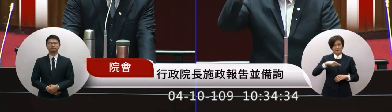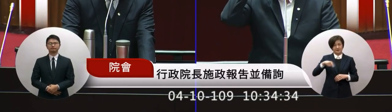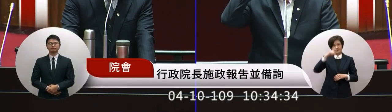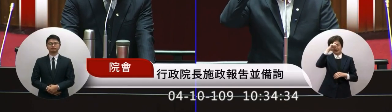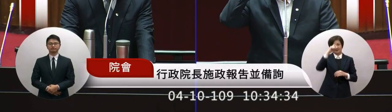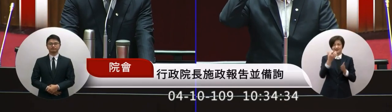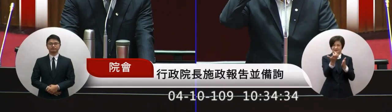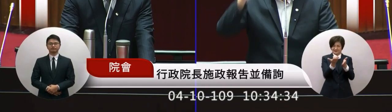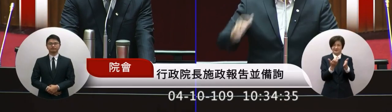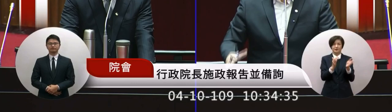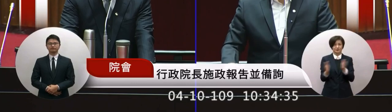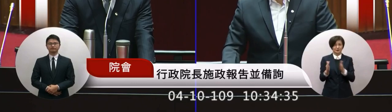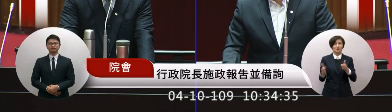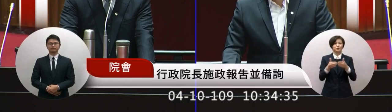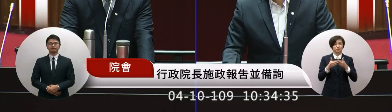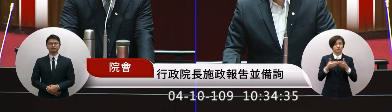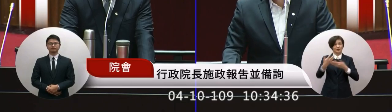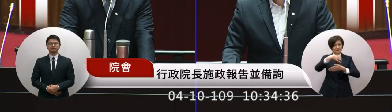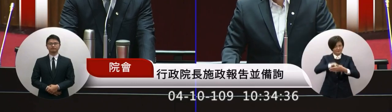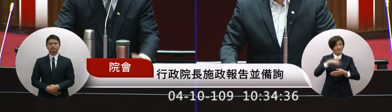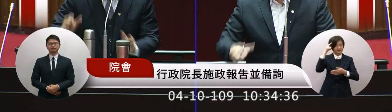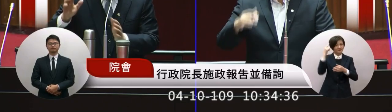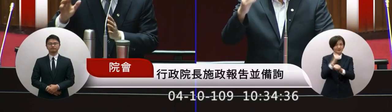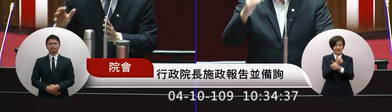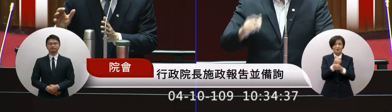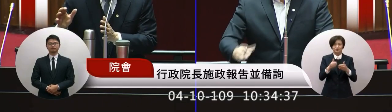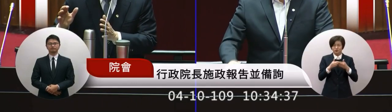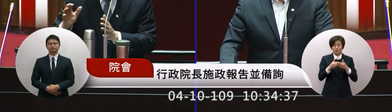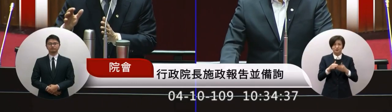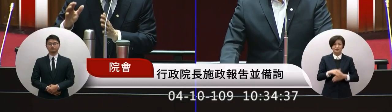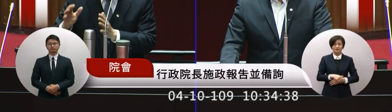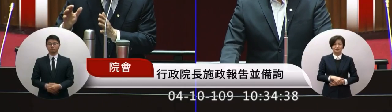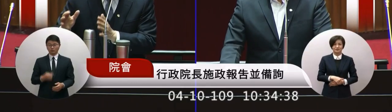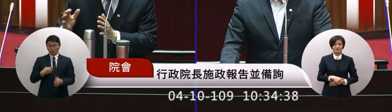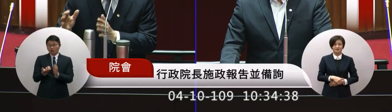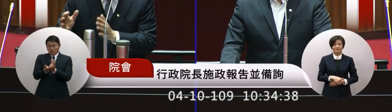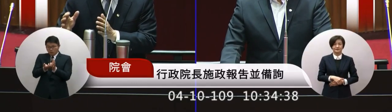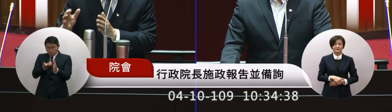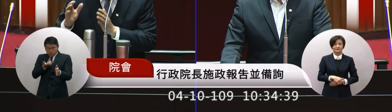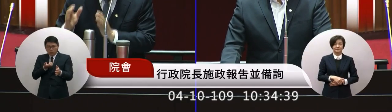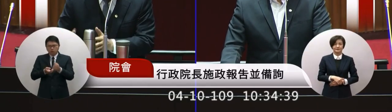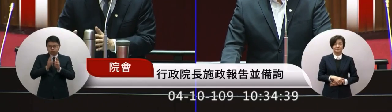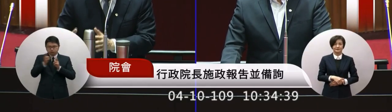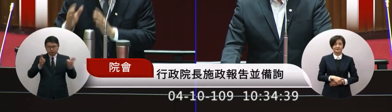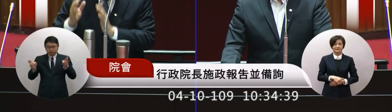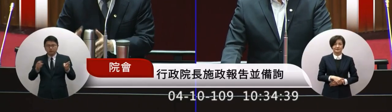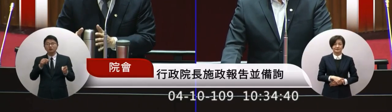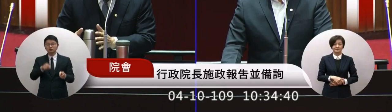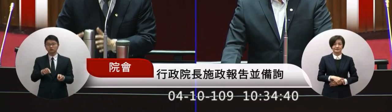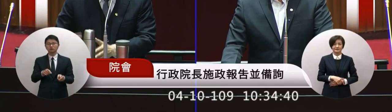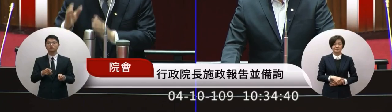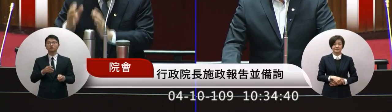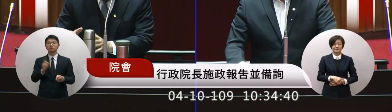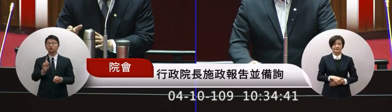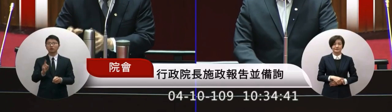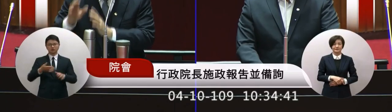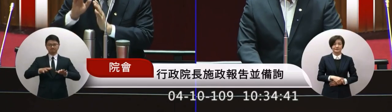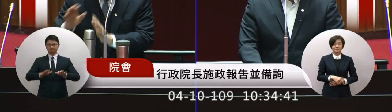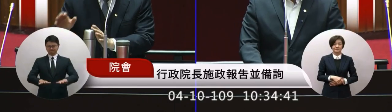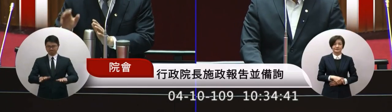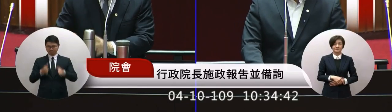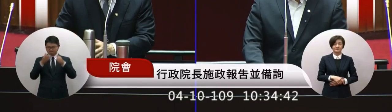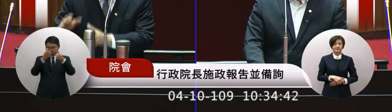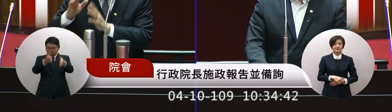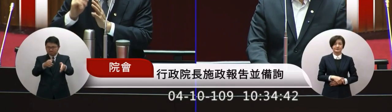前部署我們要納入考量我們的超前部署就是現在就